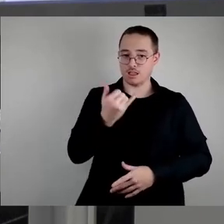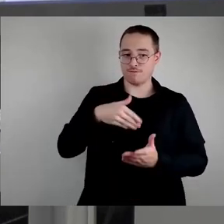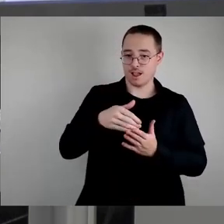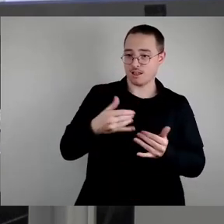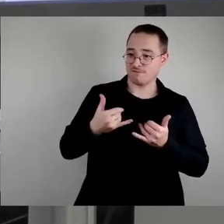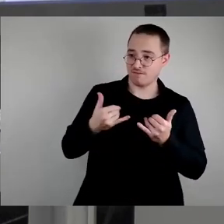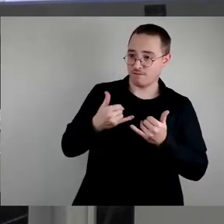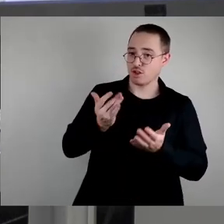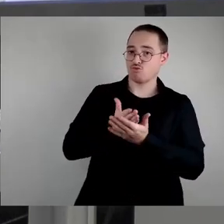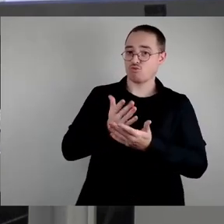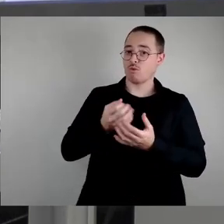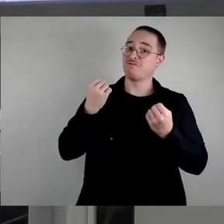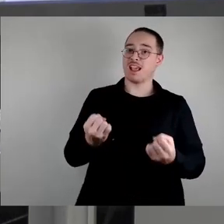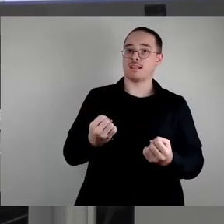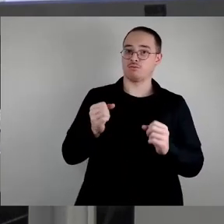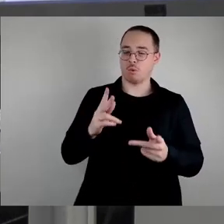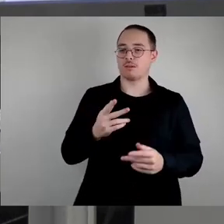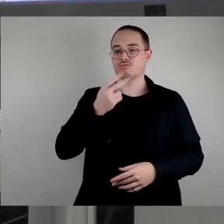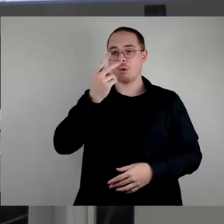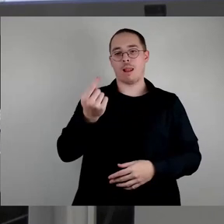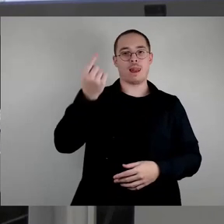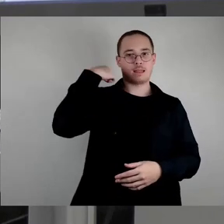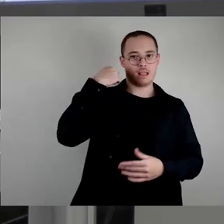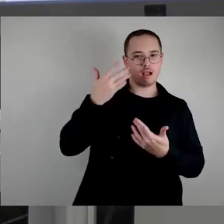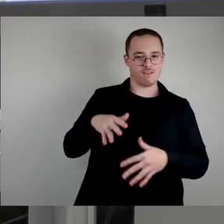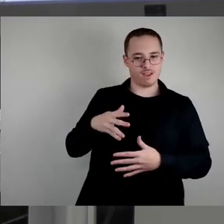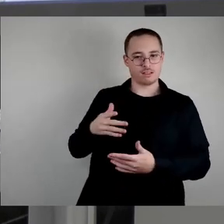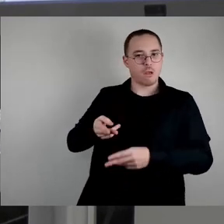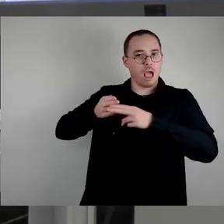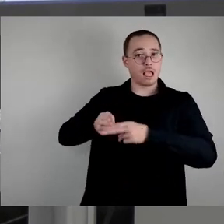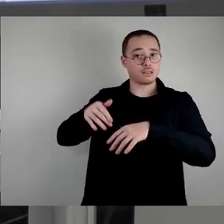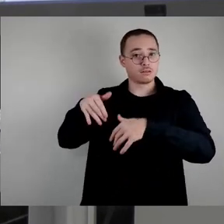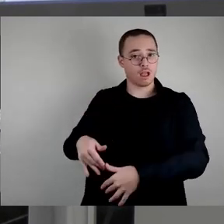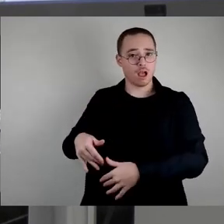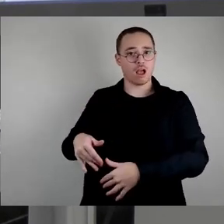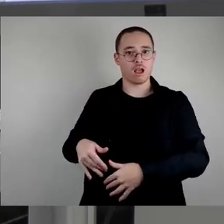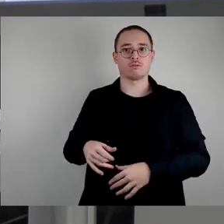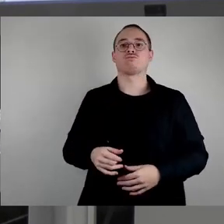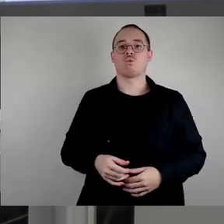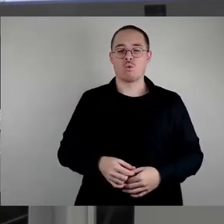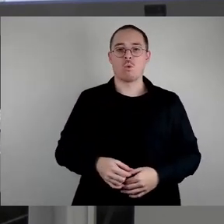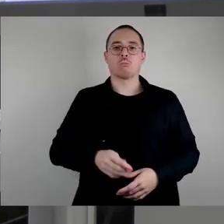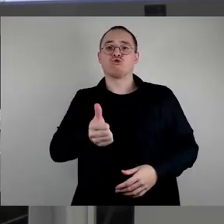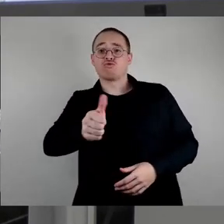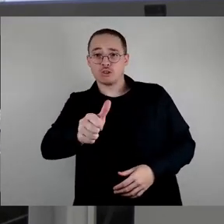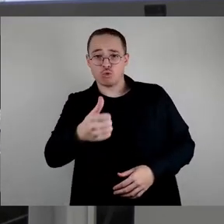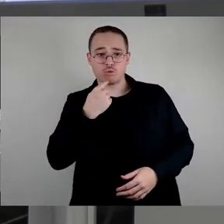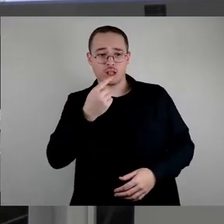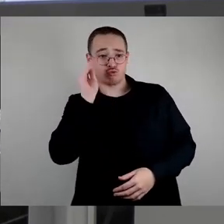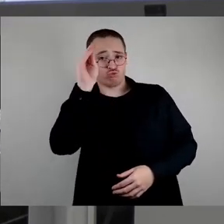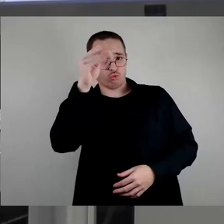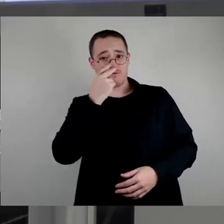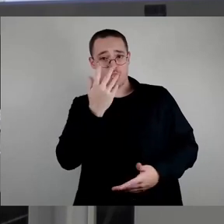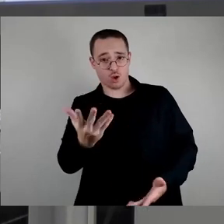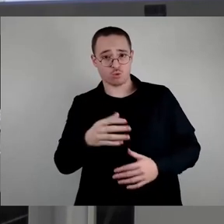was haben wir 2023 noch übrig, was sagt die Mai-Steuerschätzung, dass wir wirklich auf Sicht